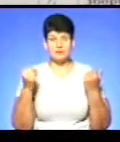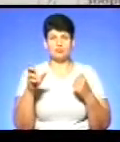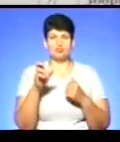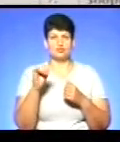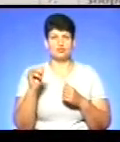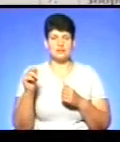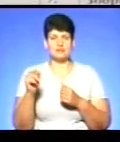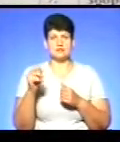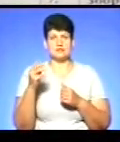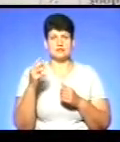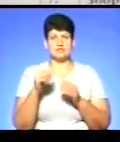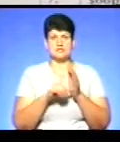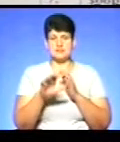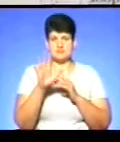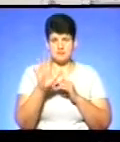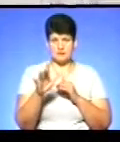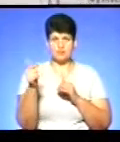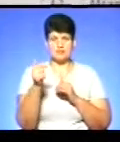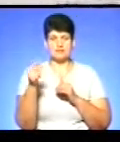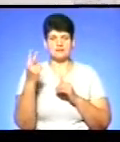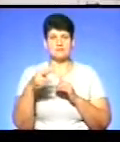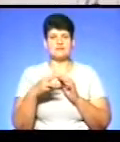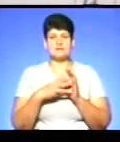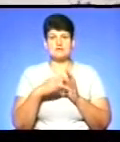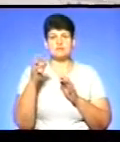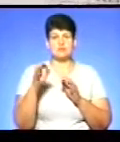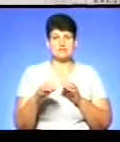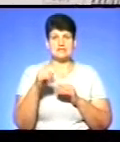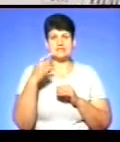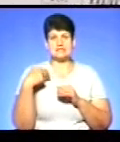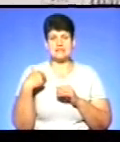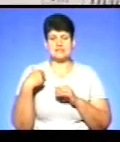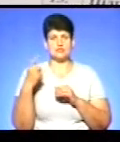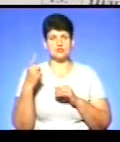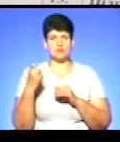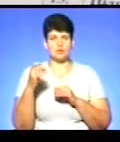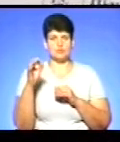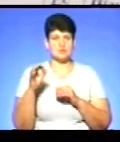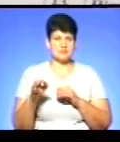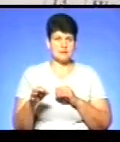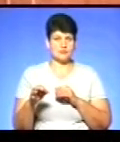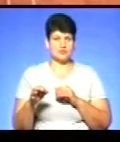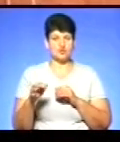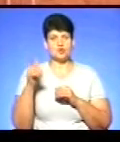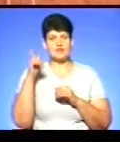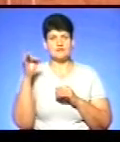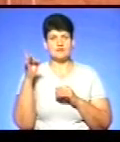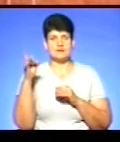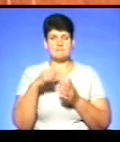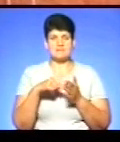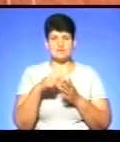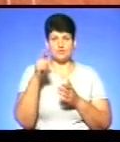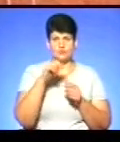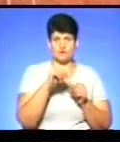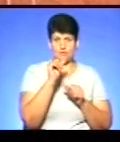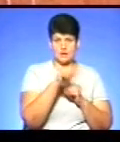55%, Гусятин – 28%, Заліщики – 100% відсутність, Чортківський район міста Чортків